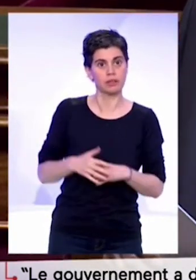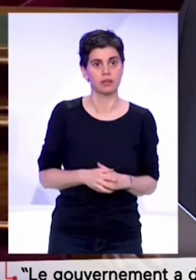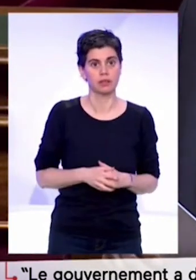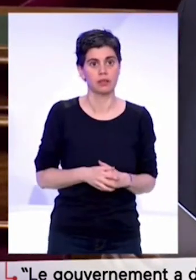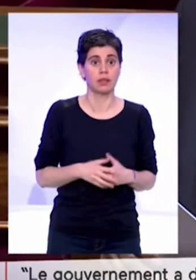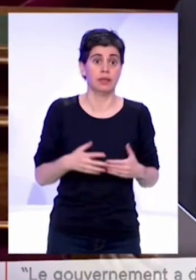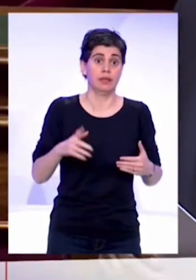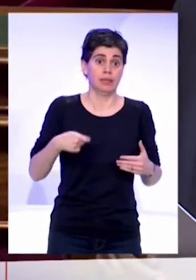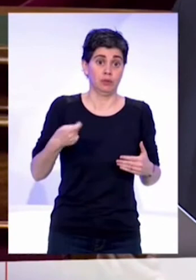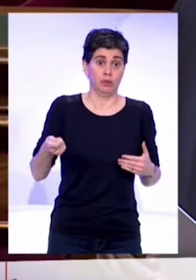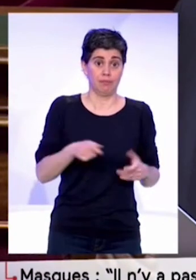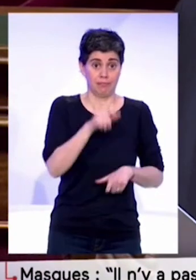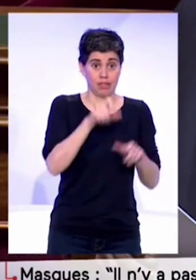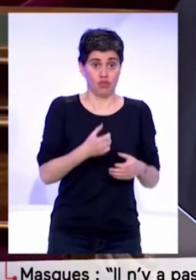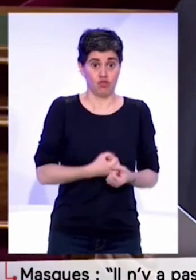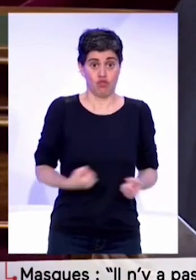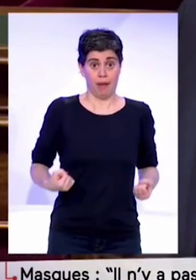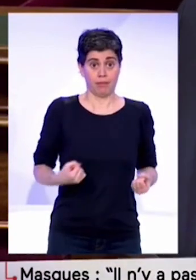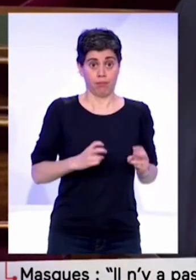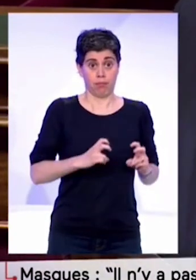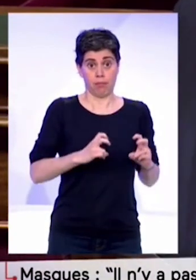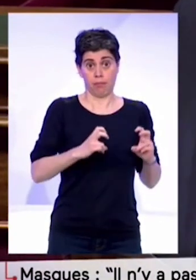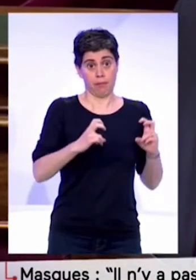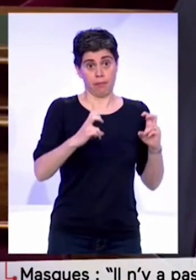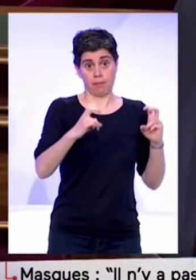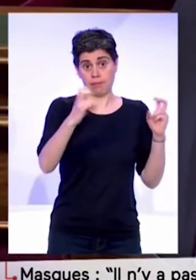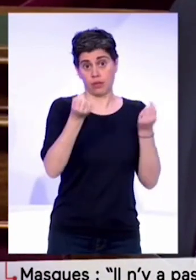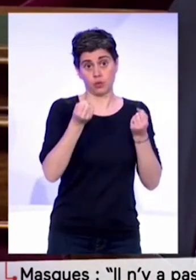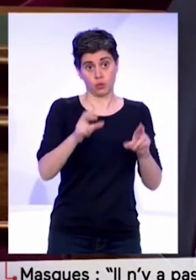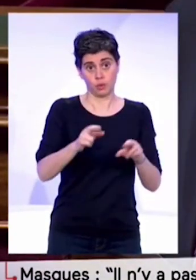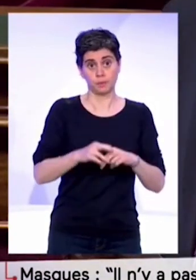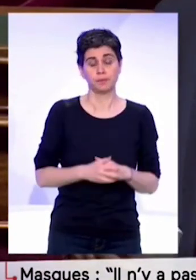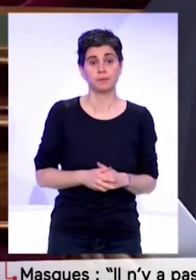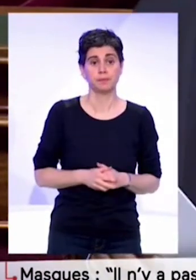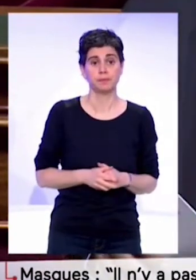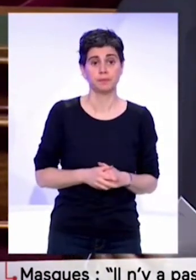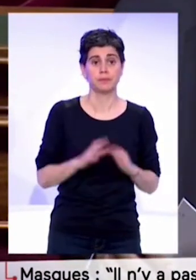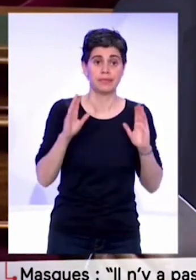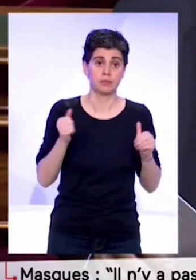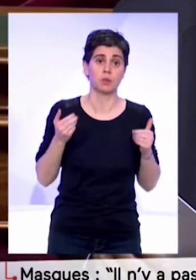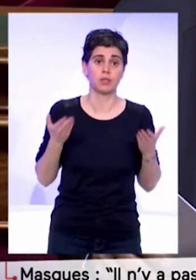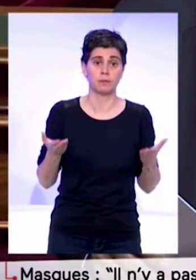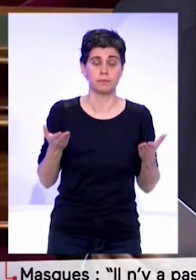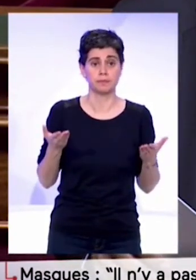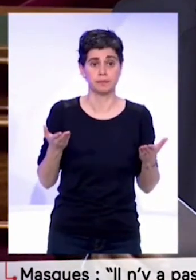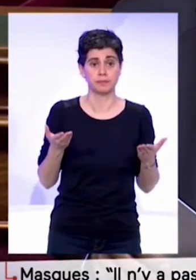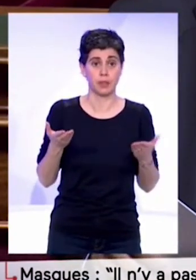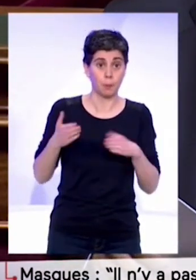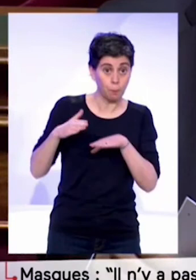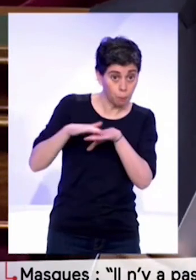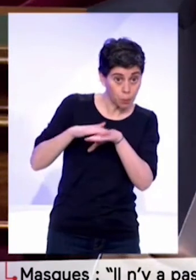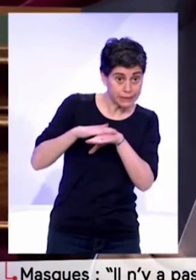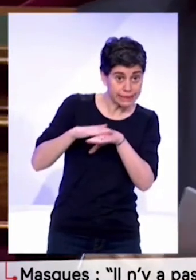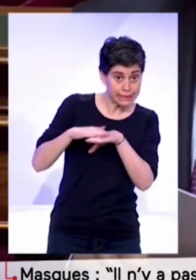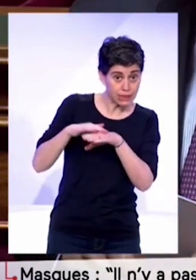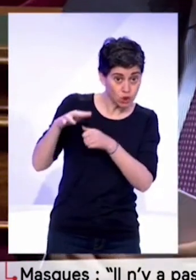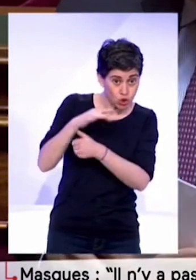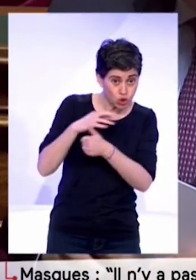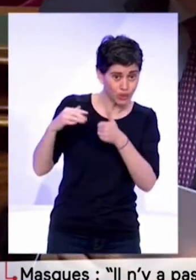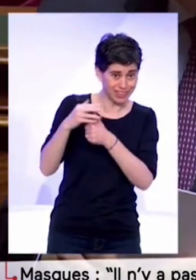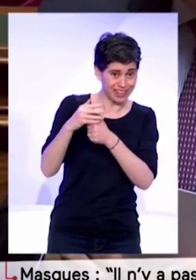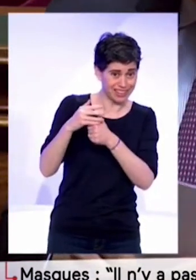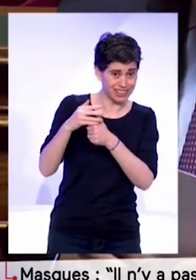le nombre des chômeurs va continuer d'augmenter. C'est la raison pour laquelle la politique qui sera menée, la politique sociale,